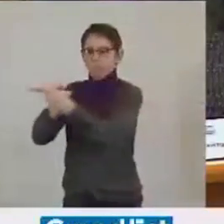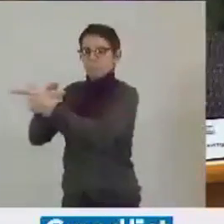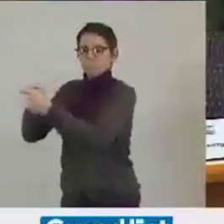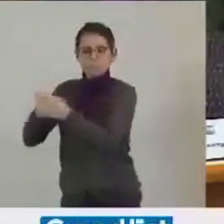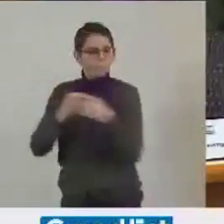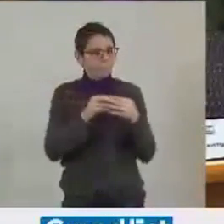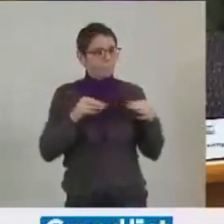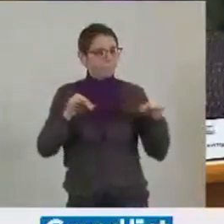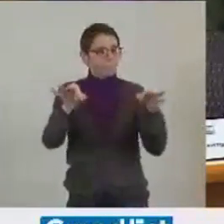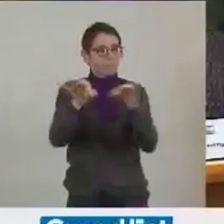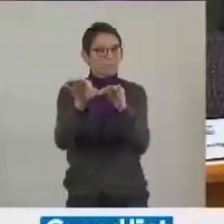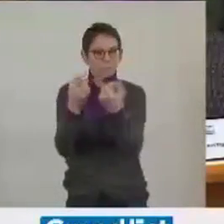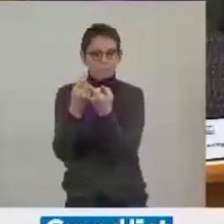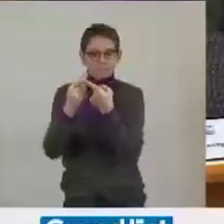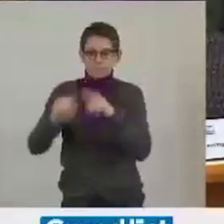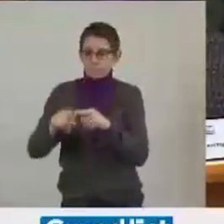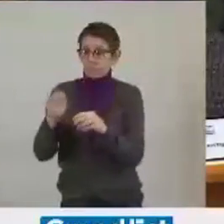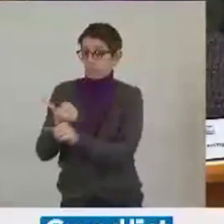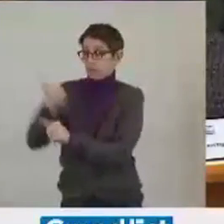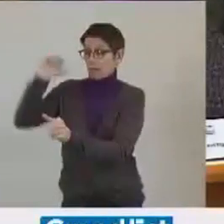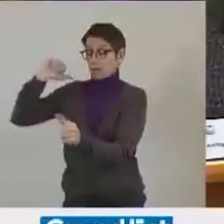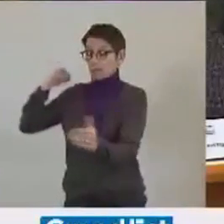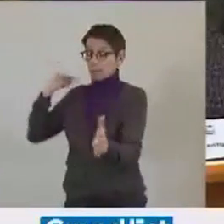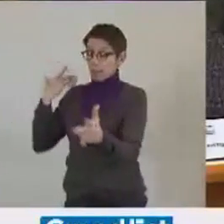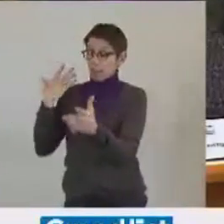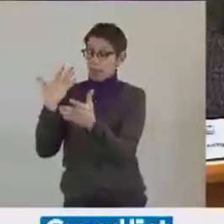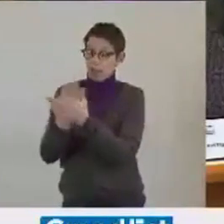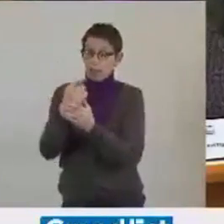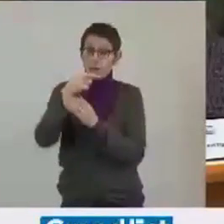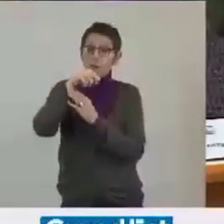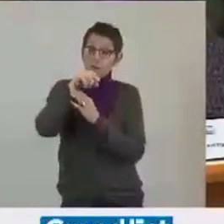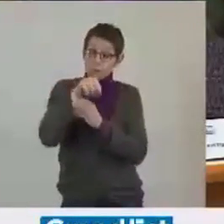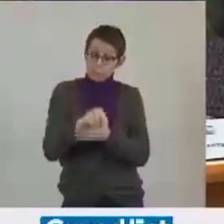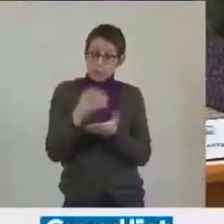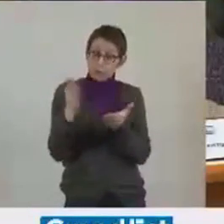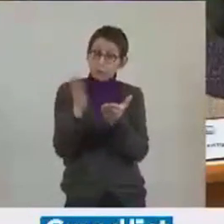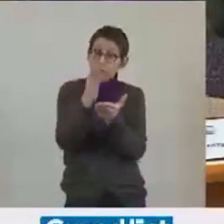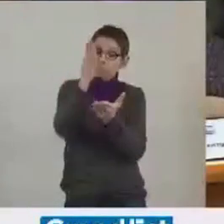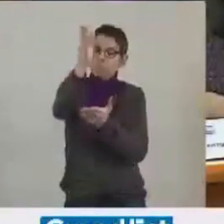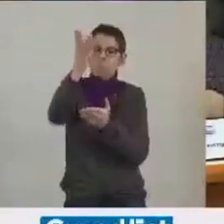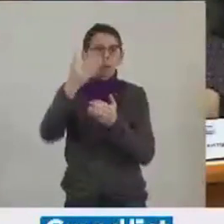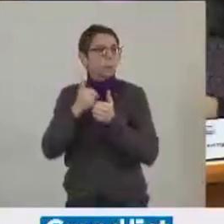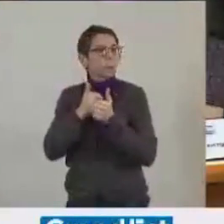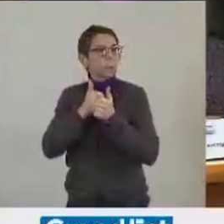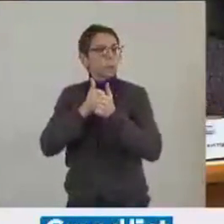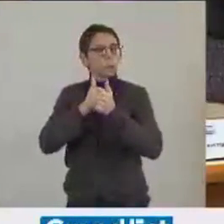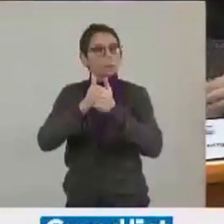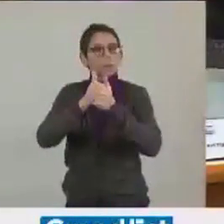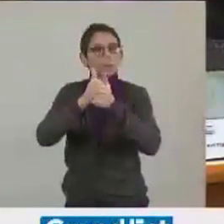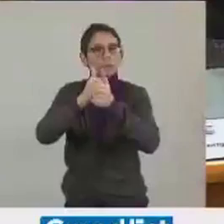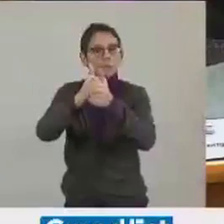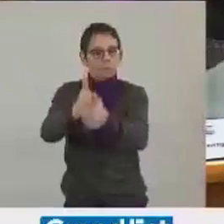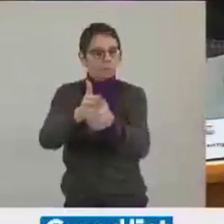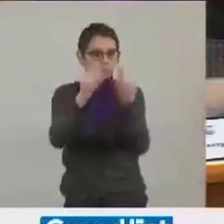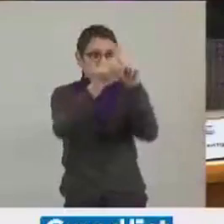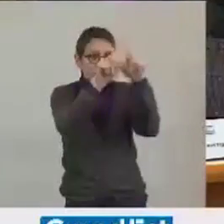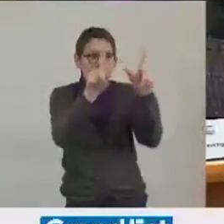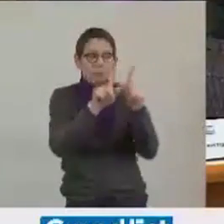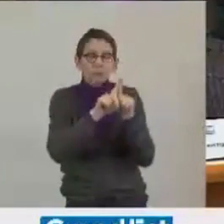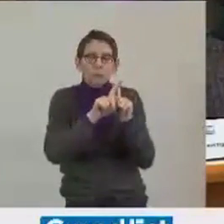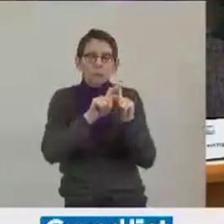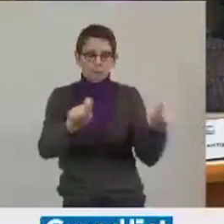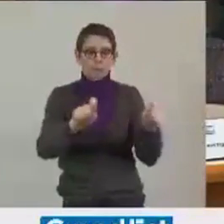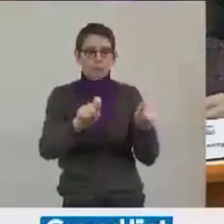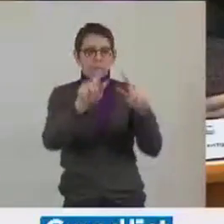depuis douze mois, cette ligne que nous avons scrupuleusement suivie est respectée. Elle est respectée en